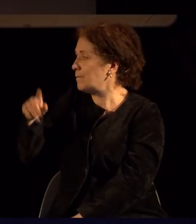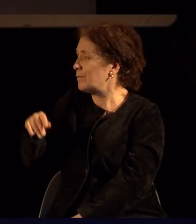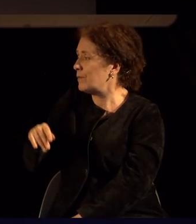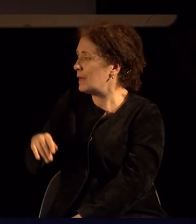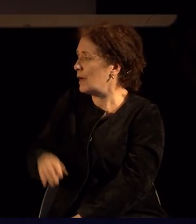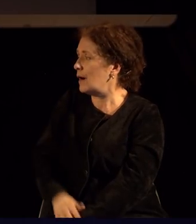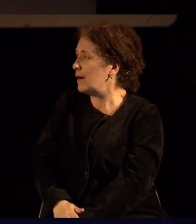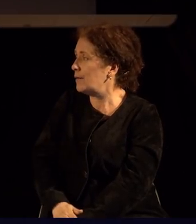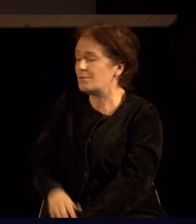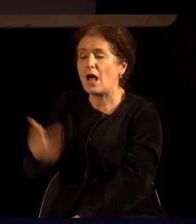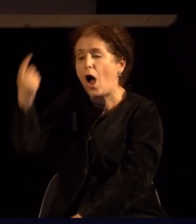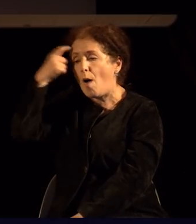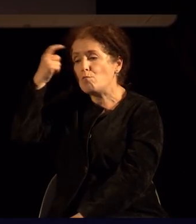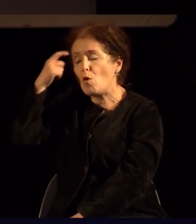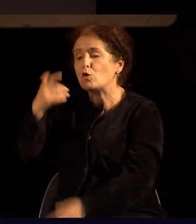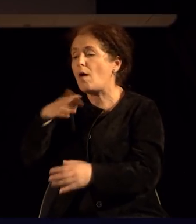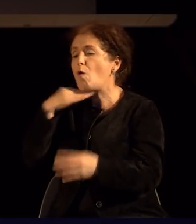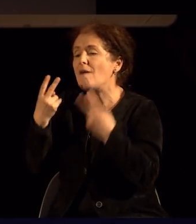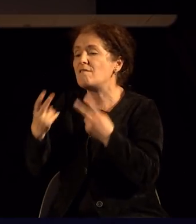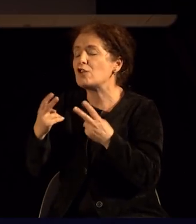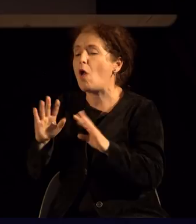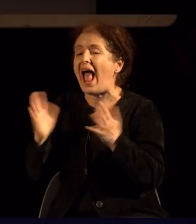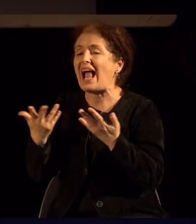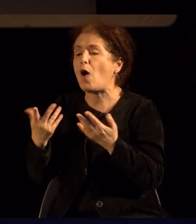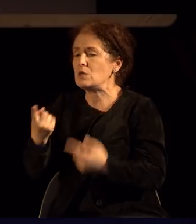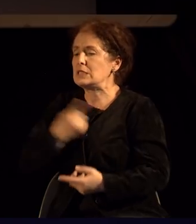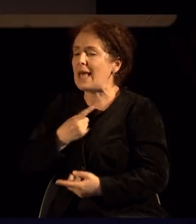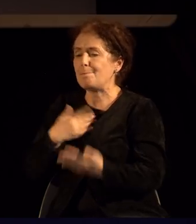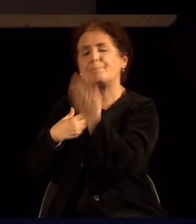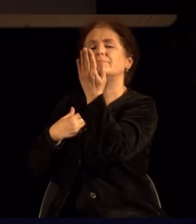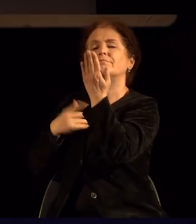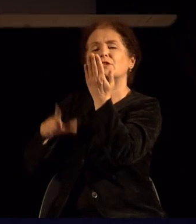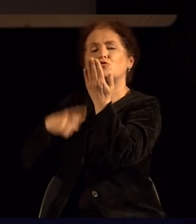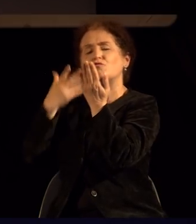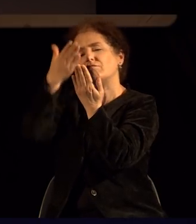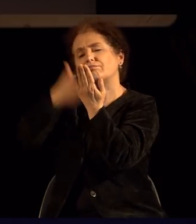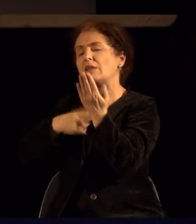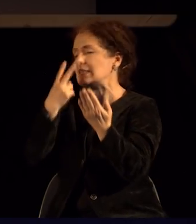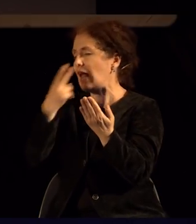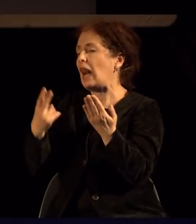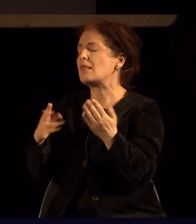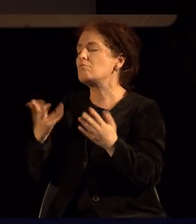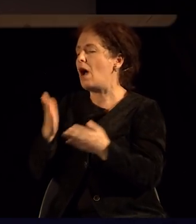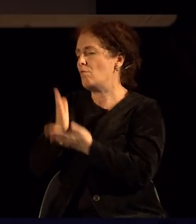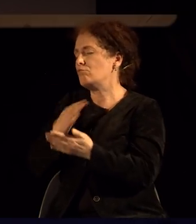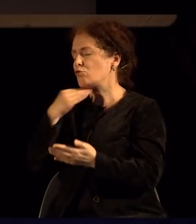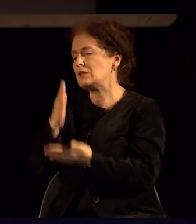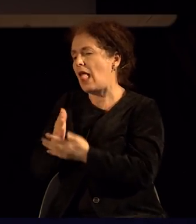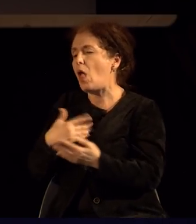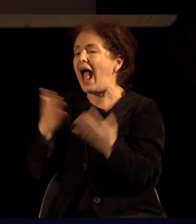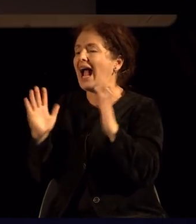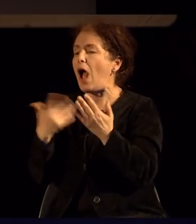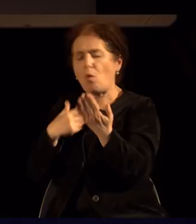битно е како ние самите себе си се доживуваме много често тоа како